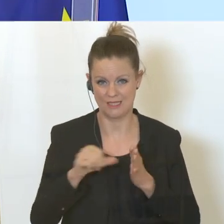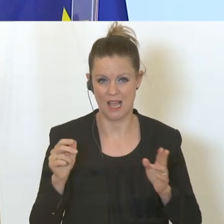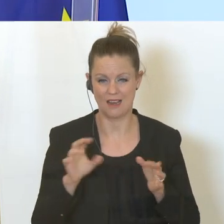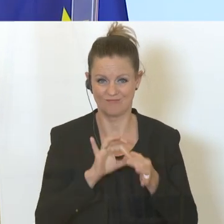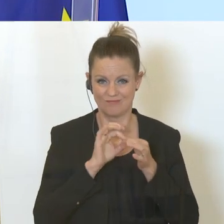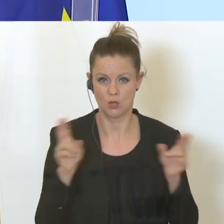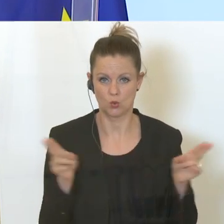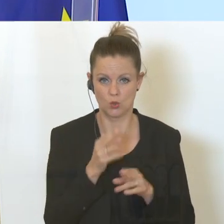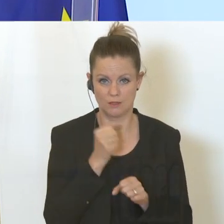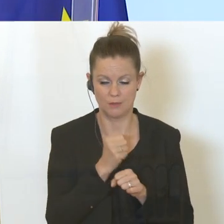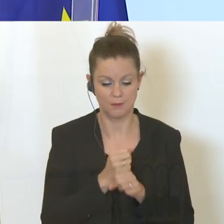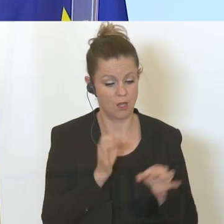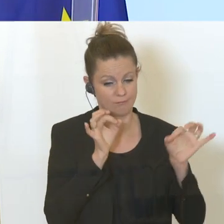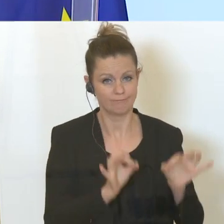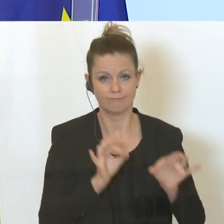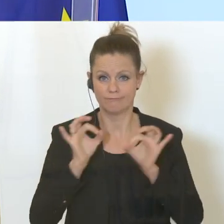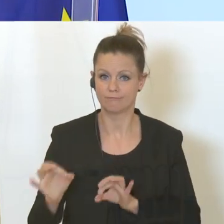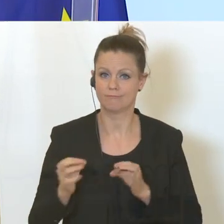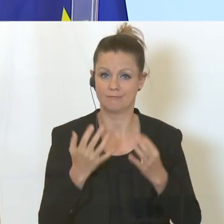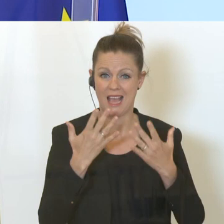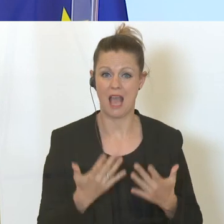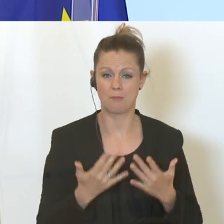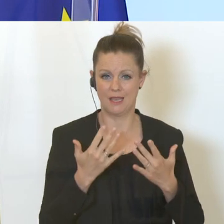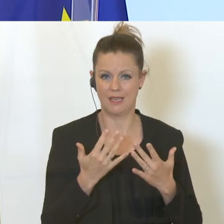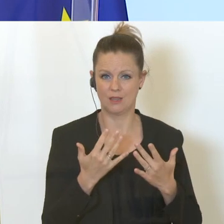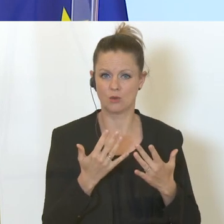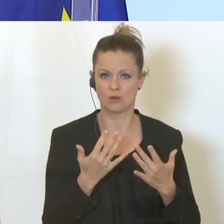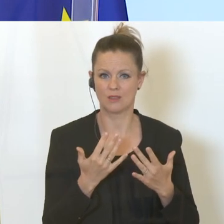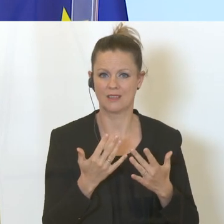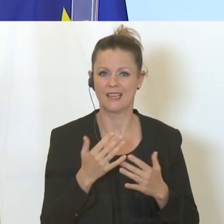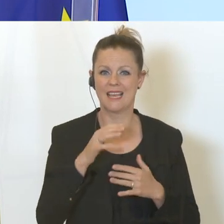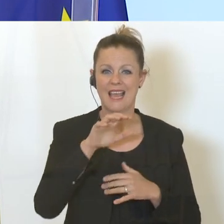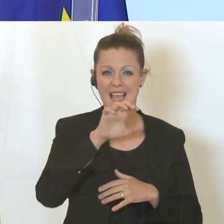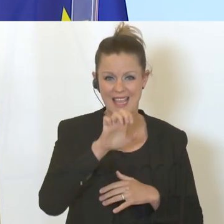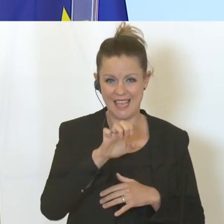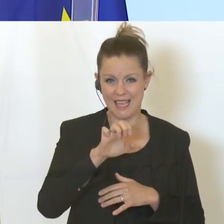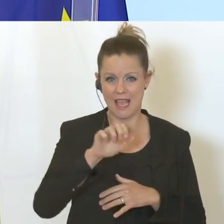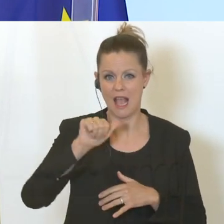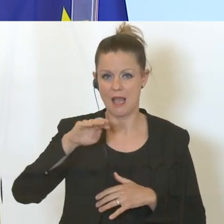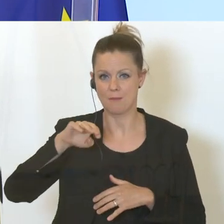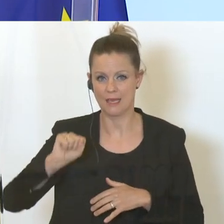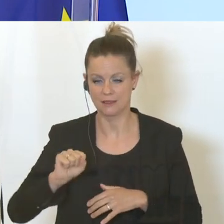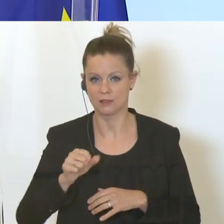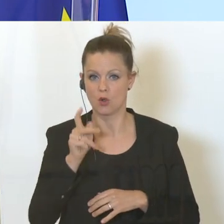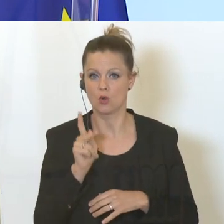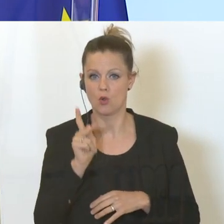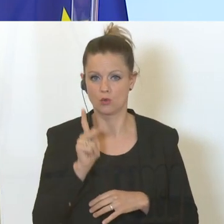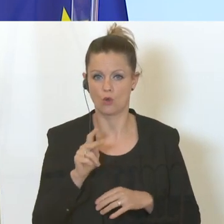Eine korrekte Abrechnung wird noch taggleich über das IAMS-Konto von der österreichischen